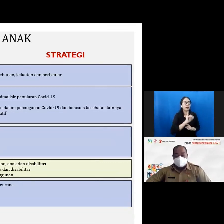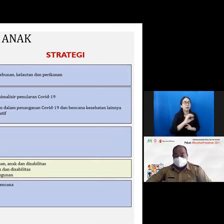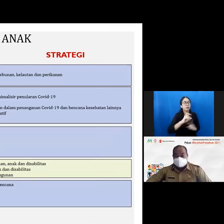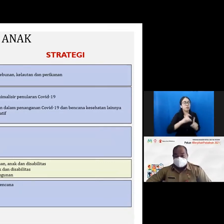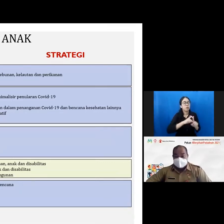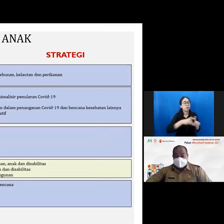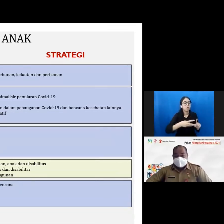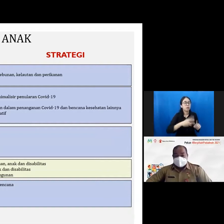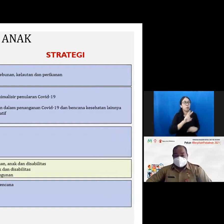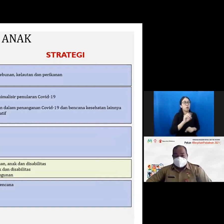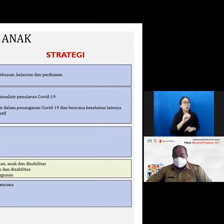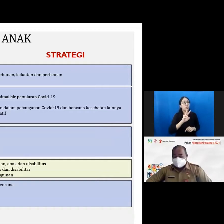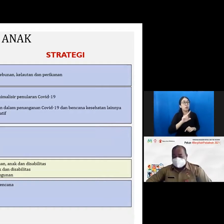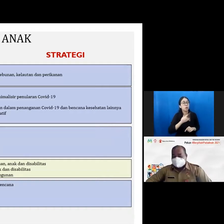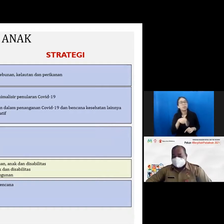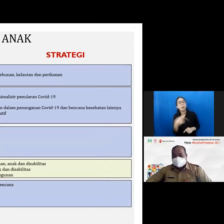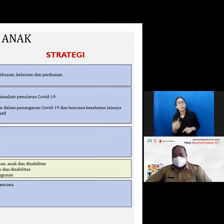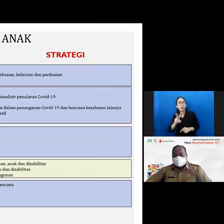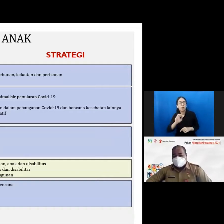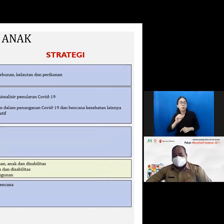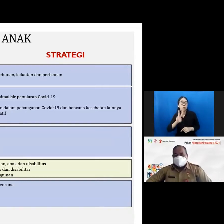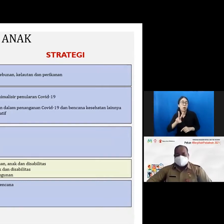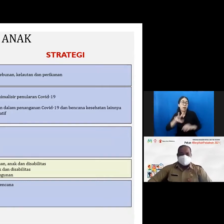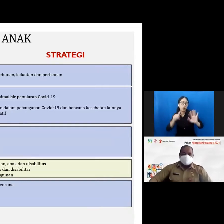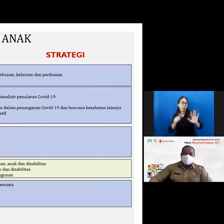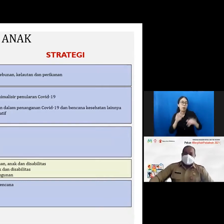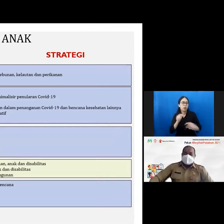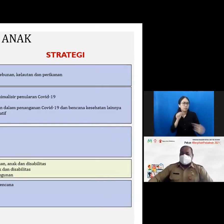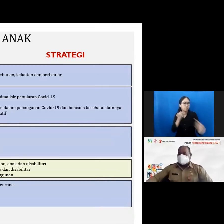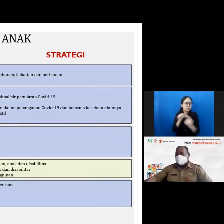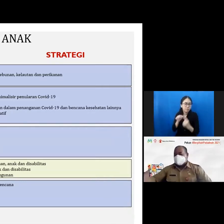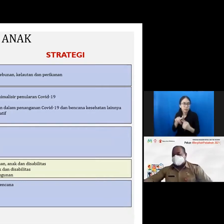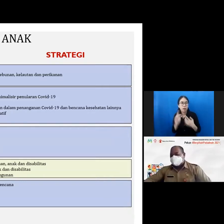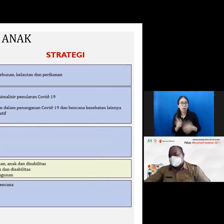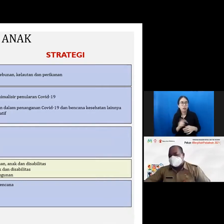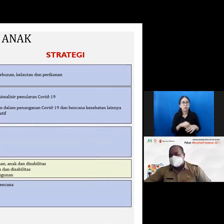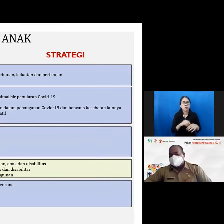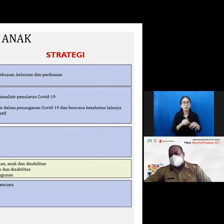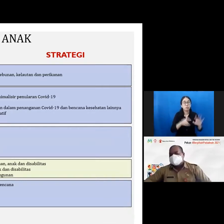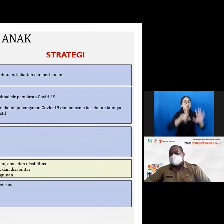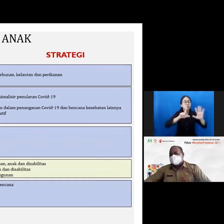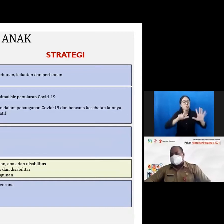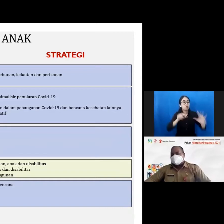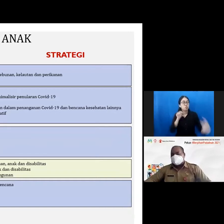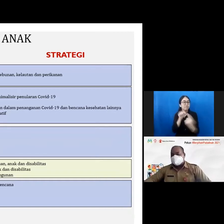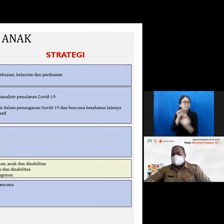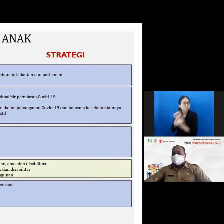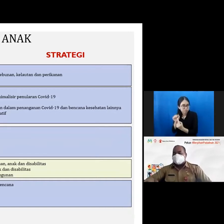2026 dan ada beberapa sasaran dari 16 itu ada sekitar 7 sasaran itu yang